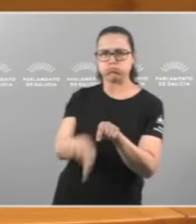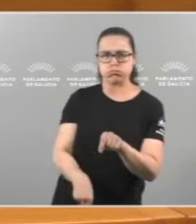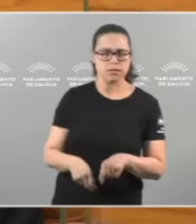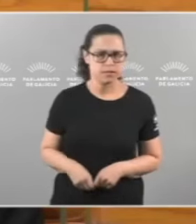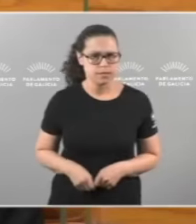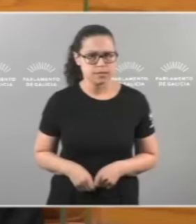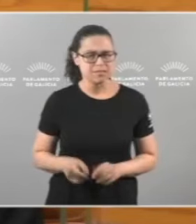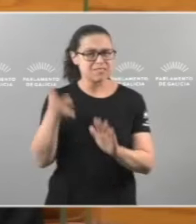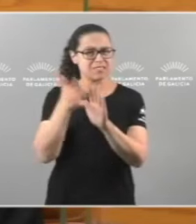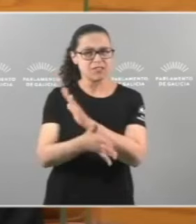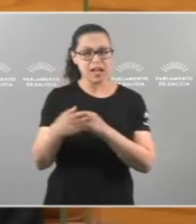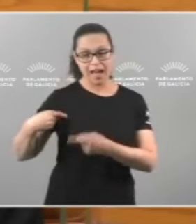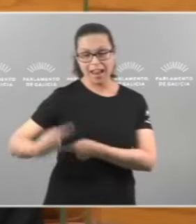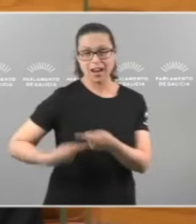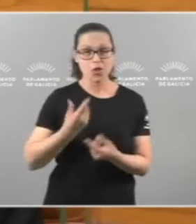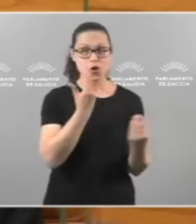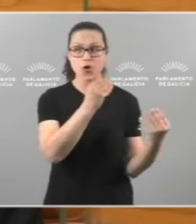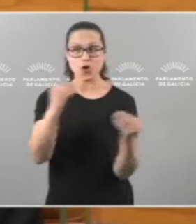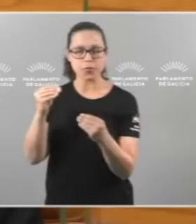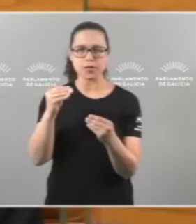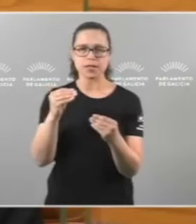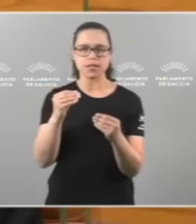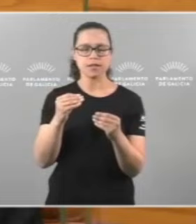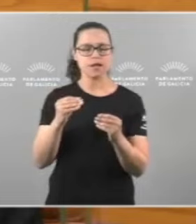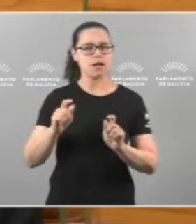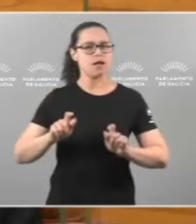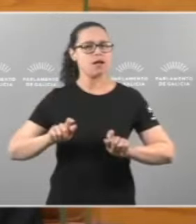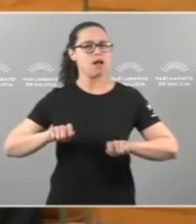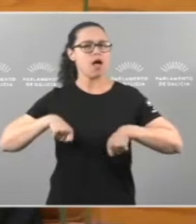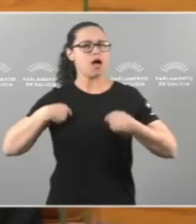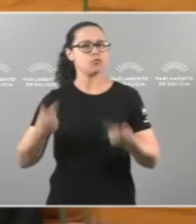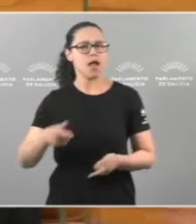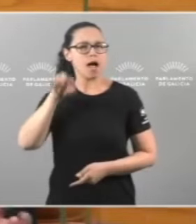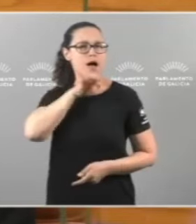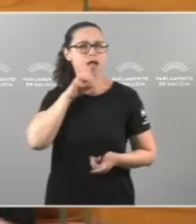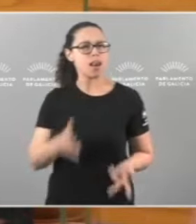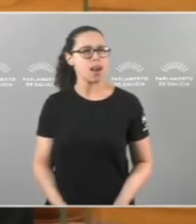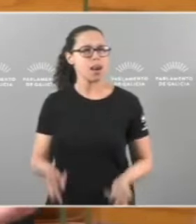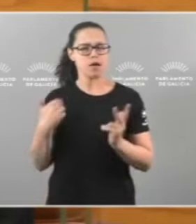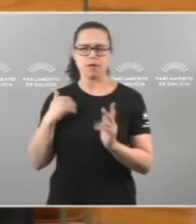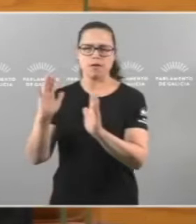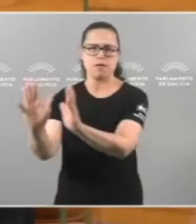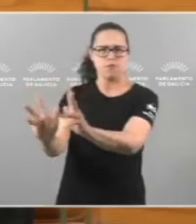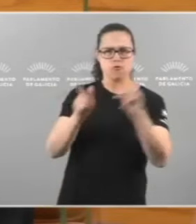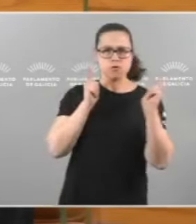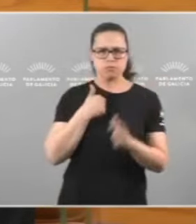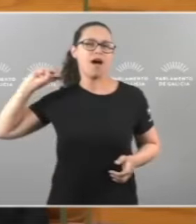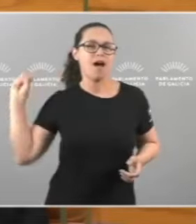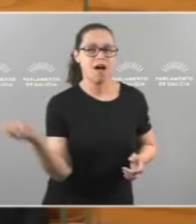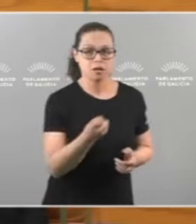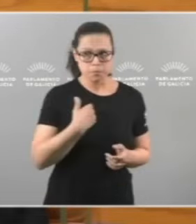as novas eracións a liberdade para poder expresarse en galego. Así de claro e así de triste.